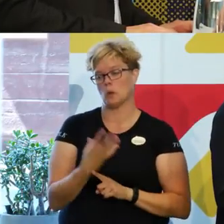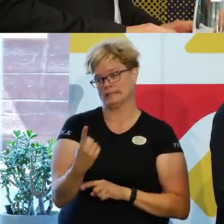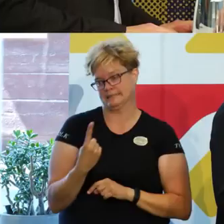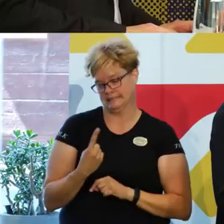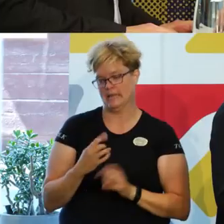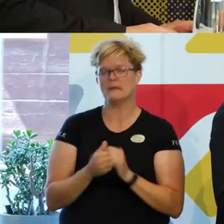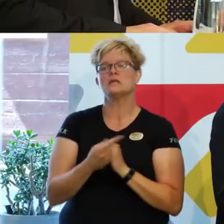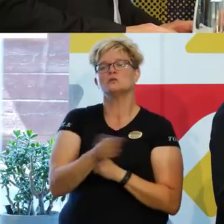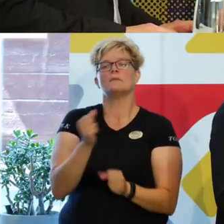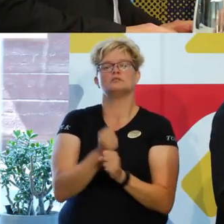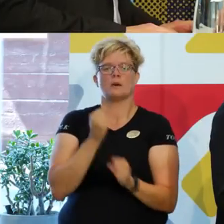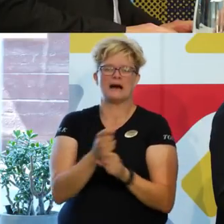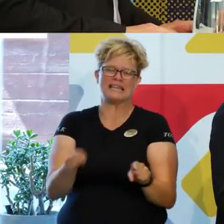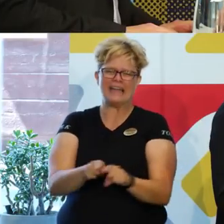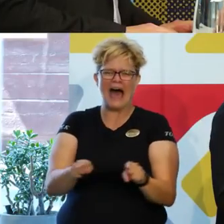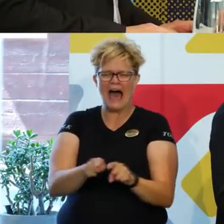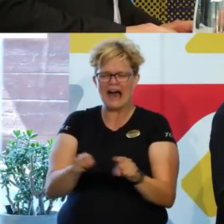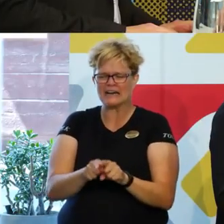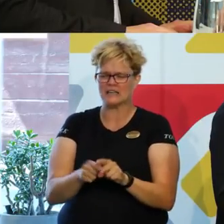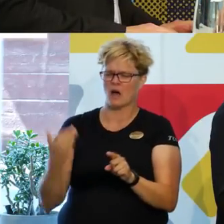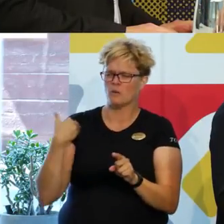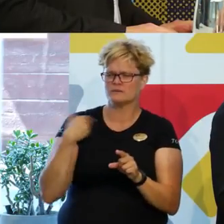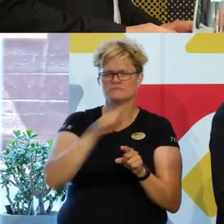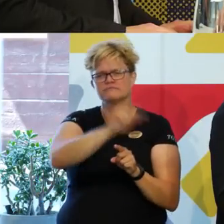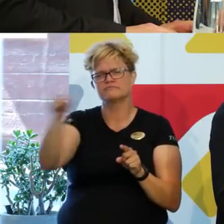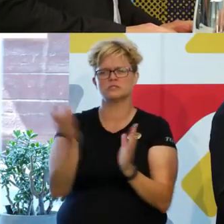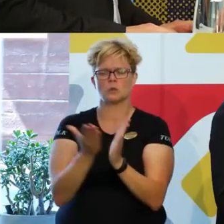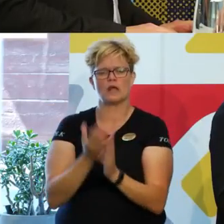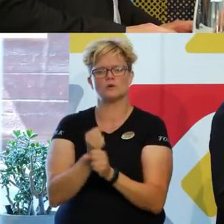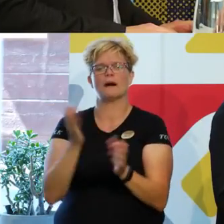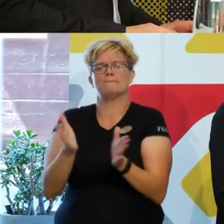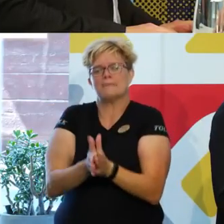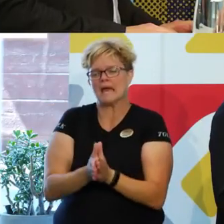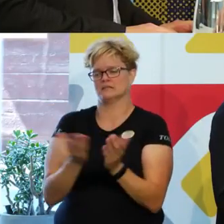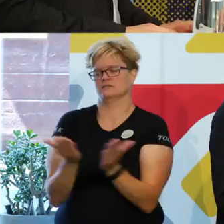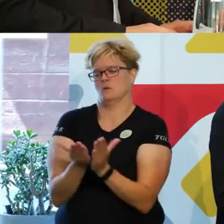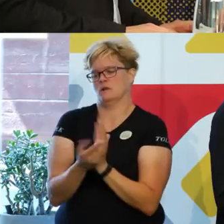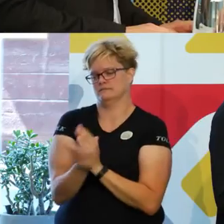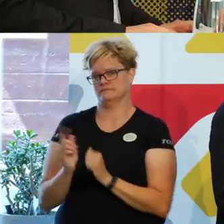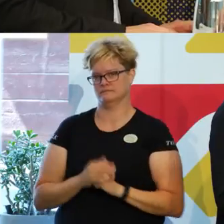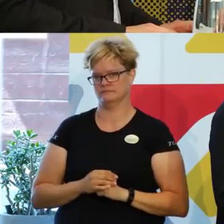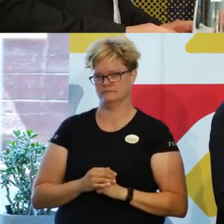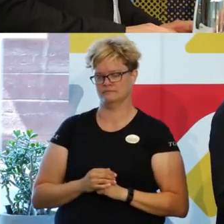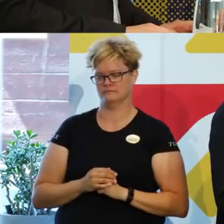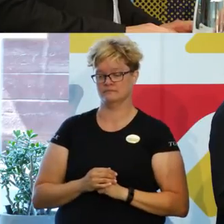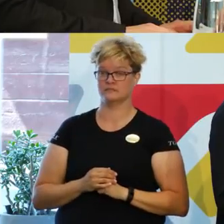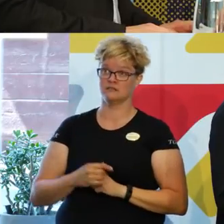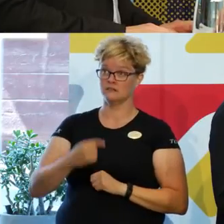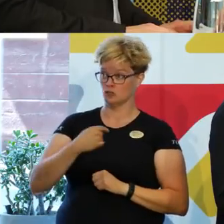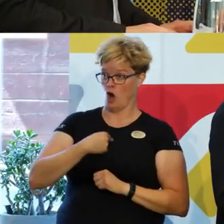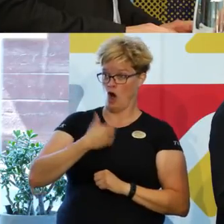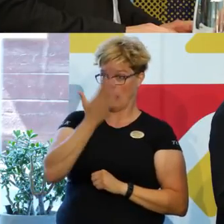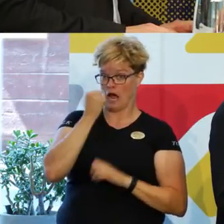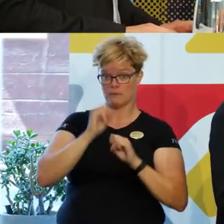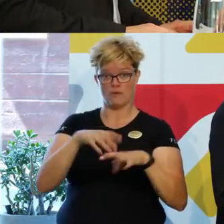Men de jobbar ju tajt tillsammans ute på skolorna, med skolorna. Det jag kan då, eller det som jag har